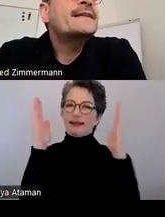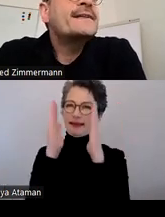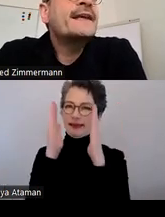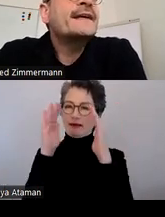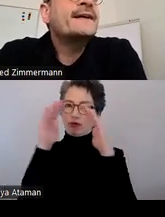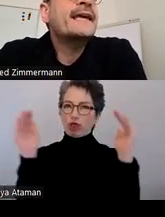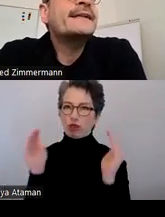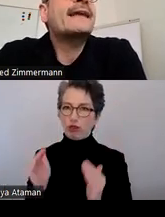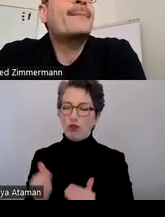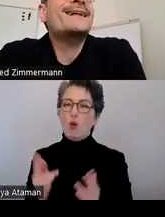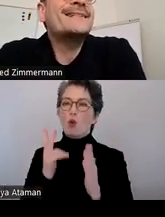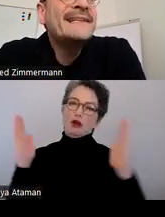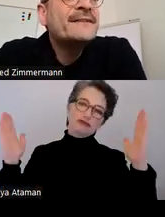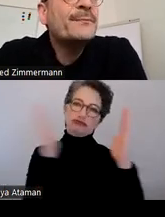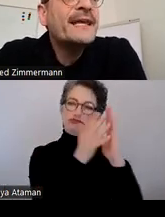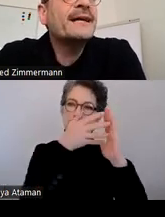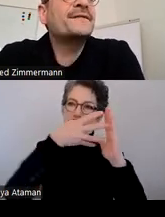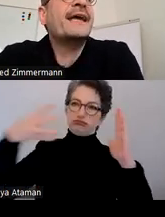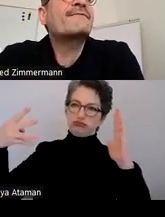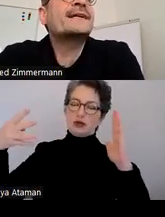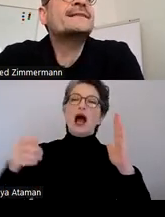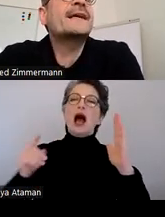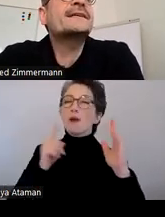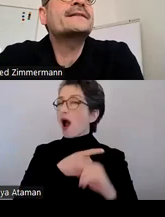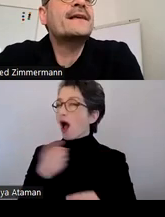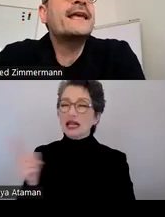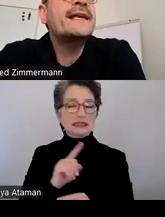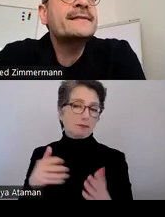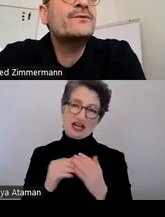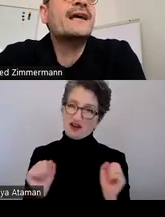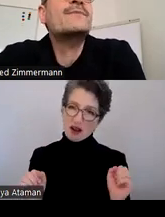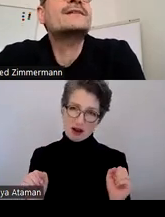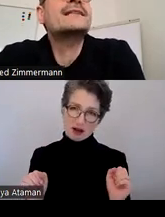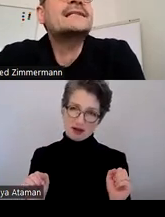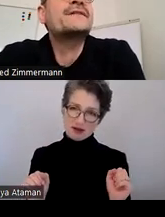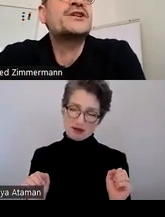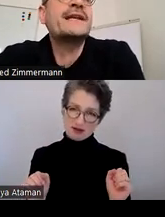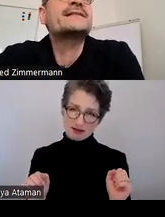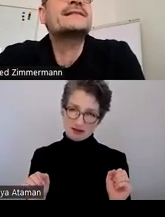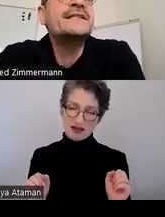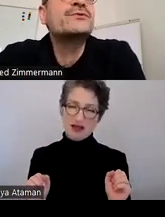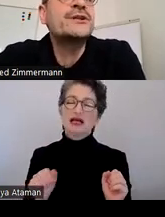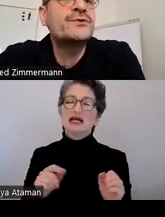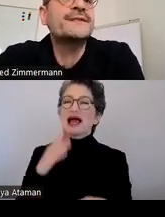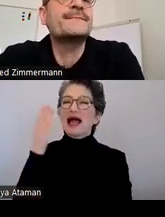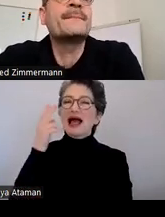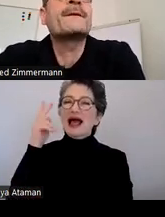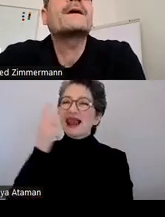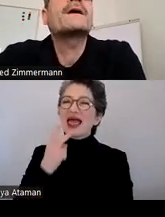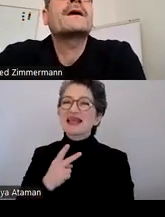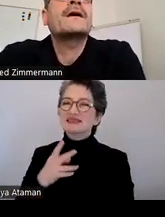Alle diese Dinge gelten aber als nicht barrierefrei, weil Sie das Lesen und damit das Leseverständnis nicht unterstützen.